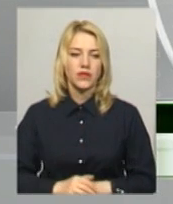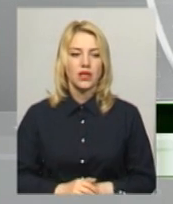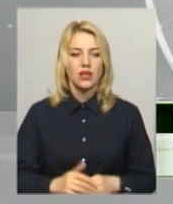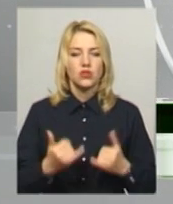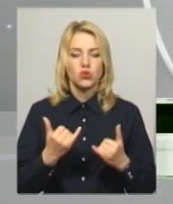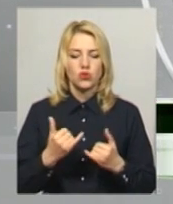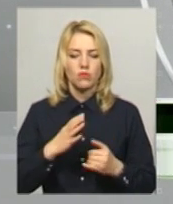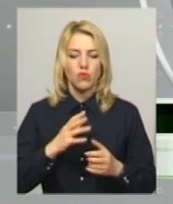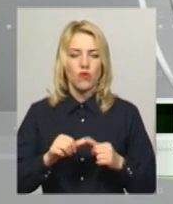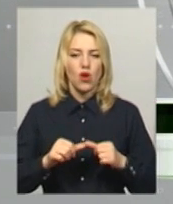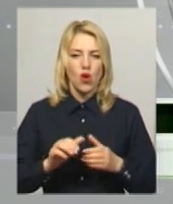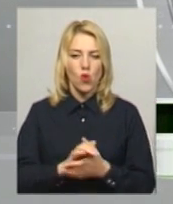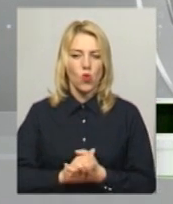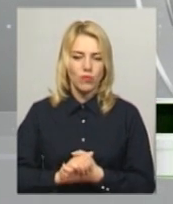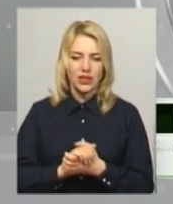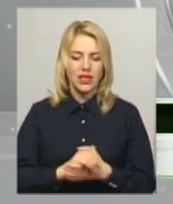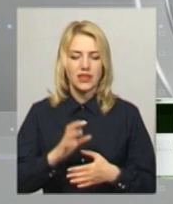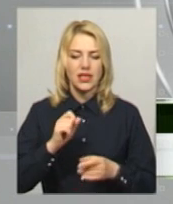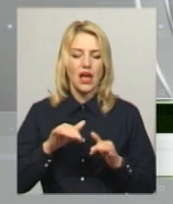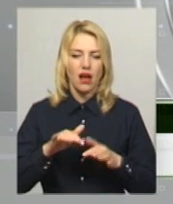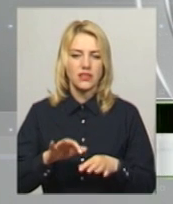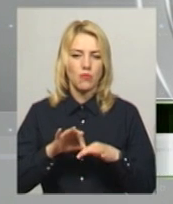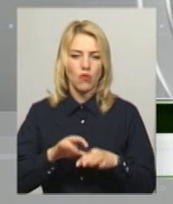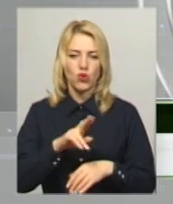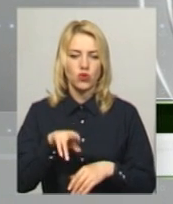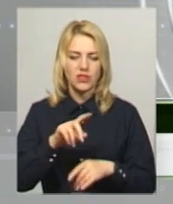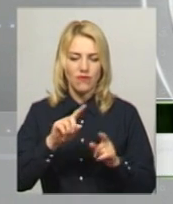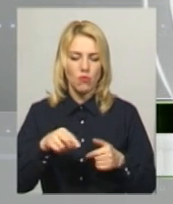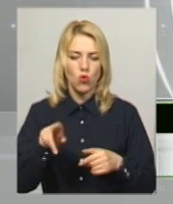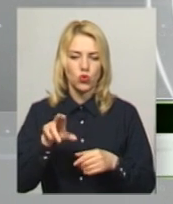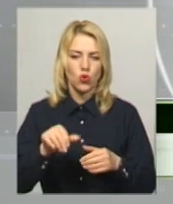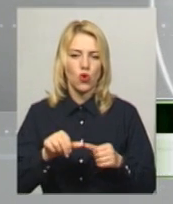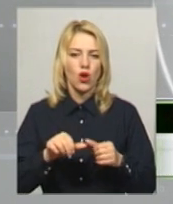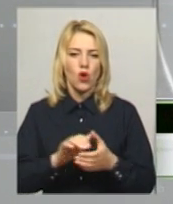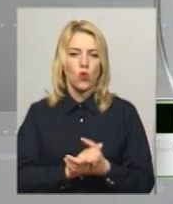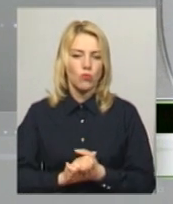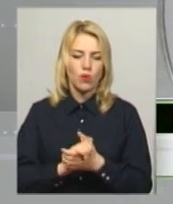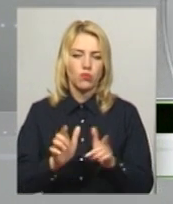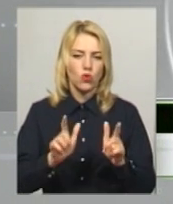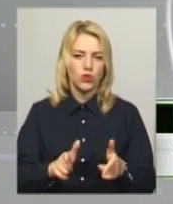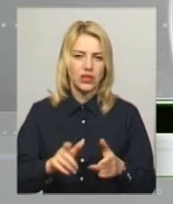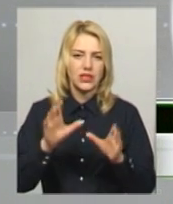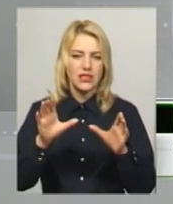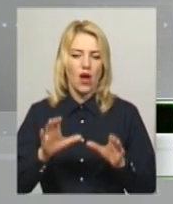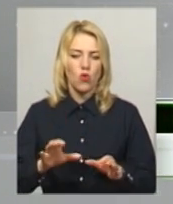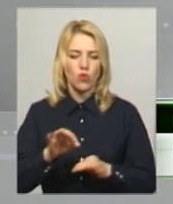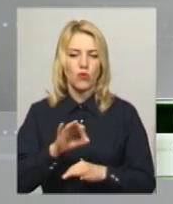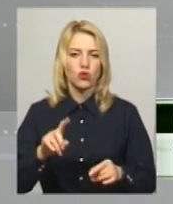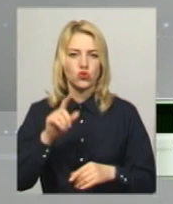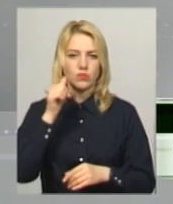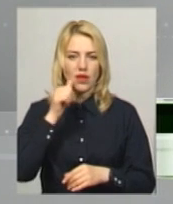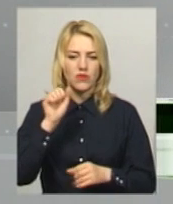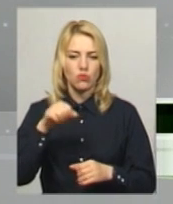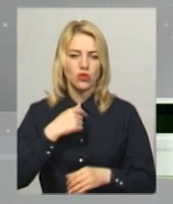був і акція проводилася з вимогою до комітету погодити законопроект для того, щоб завтра можна було